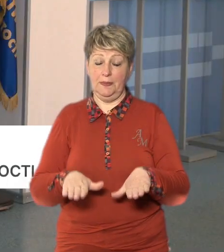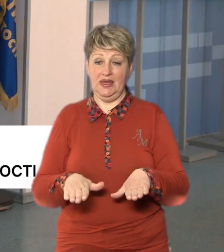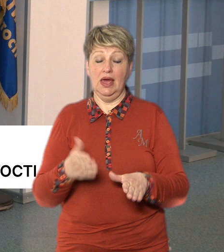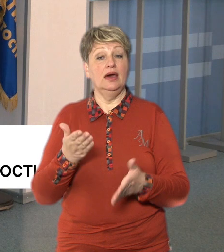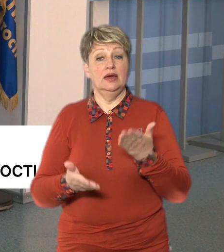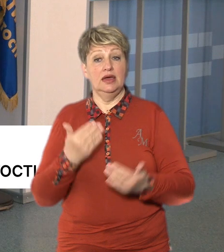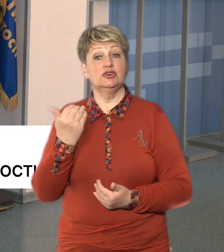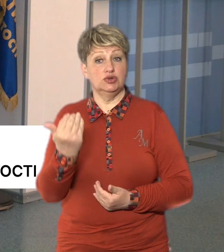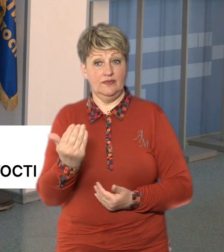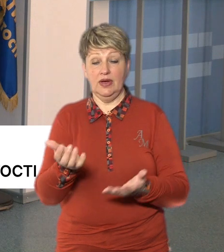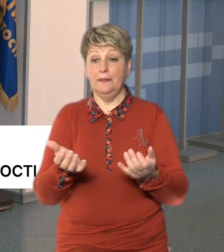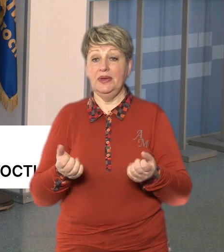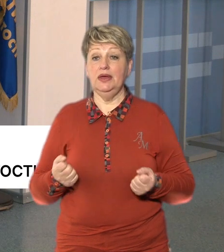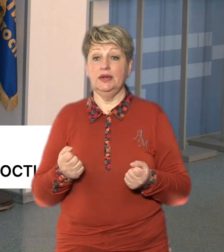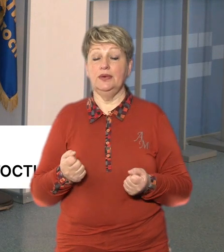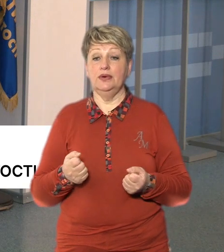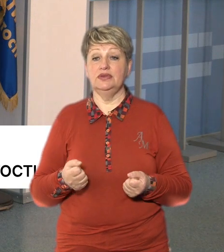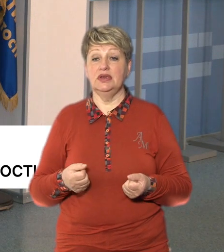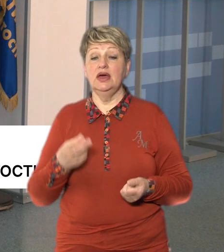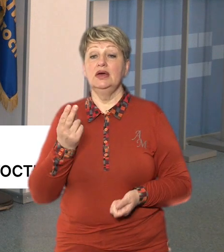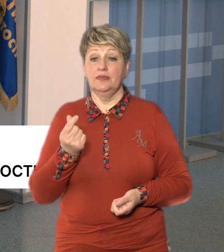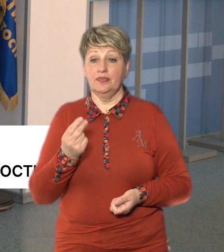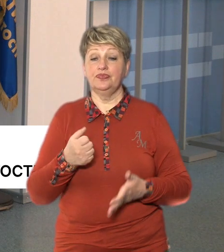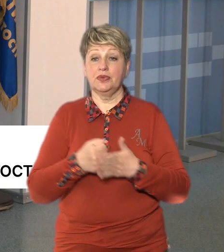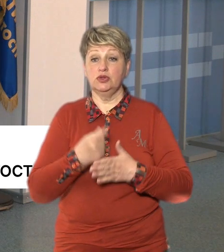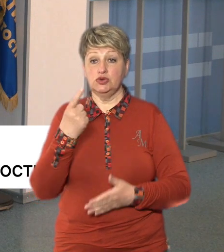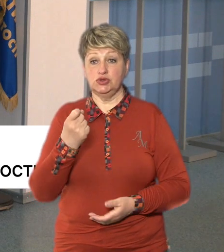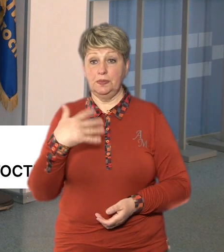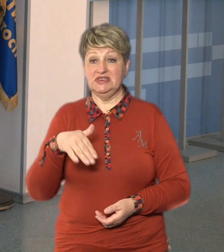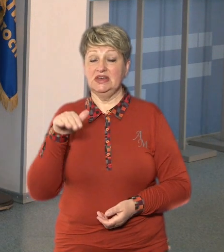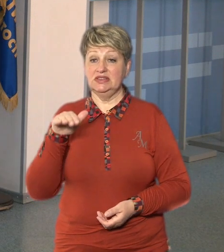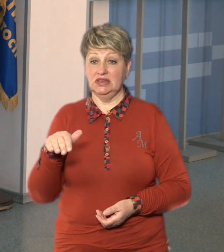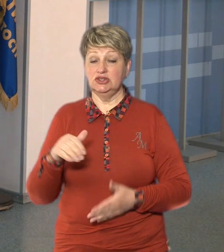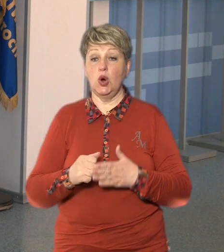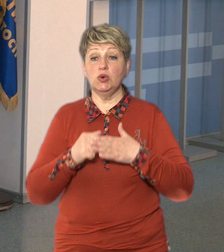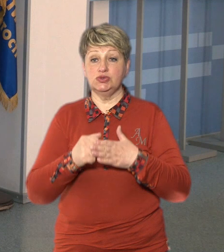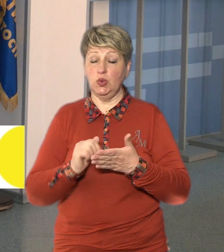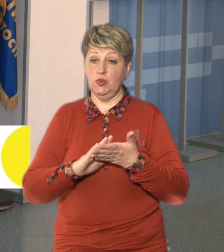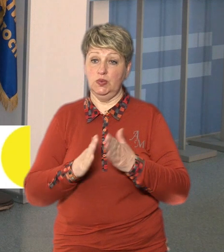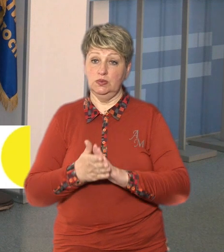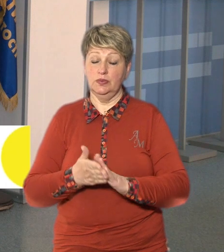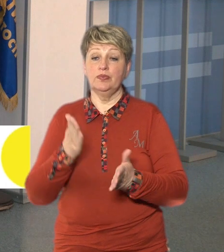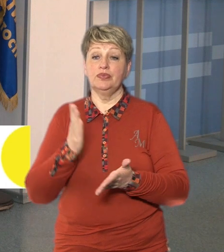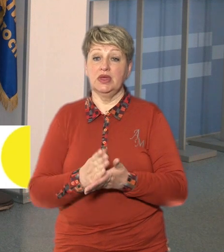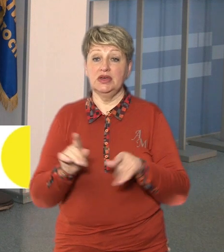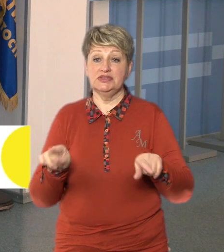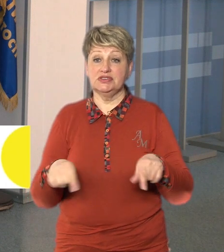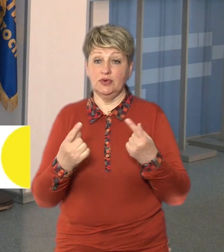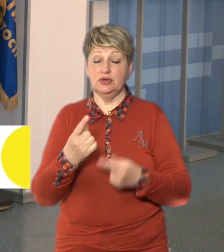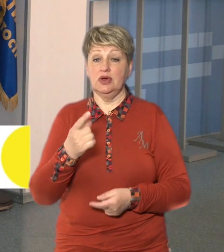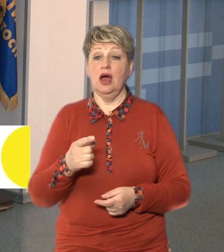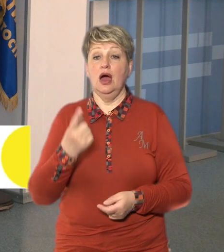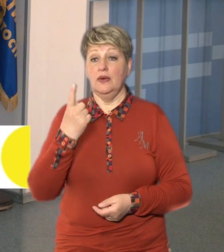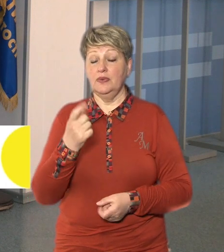ви берете мікрогрант до 150 тисяч, то основною умовою є створення одного робочого